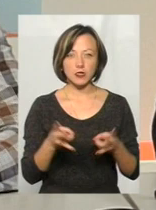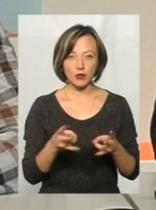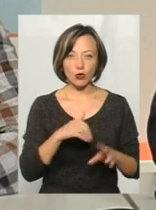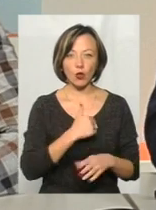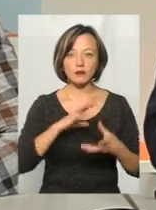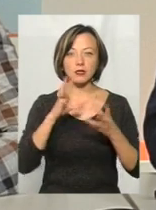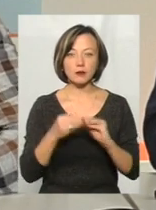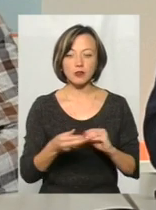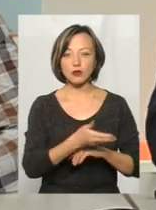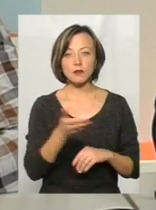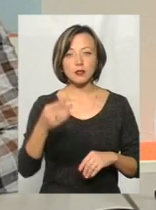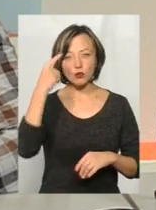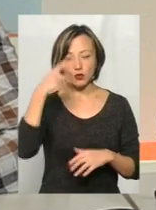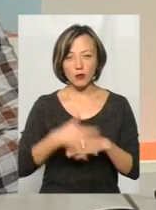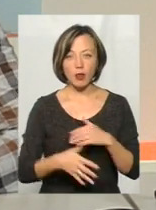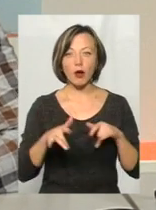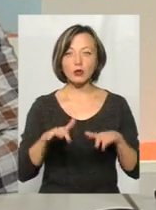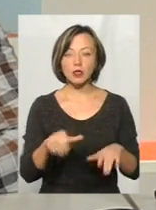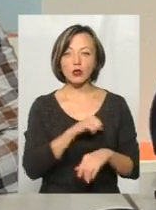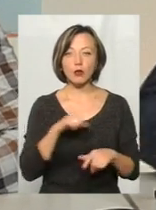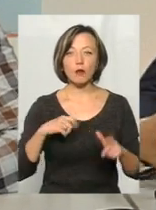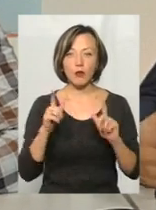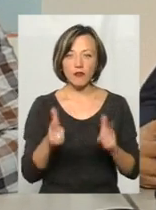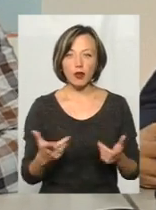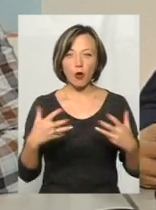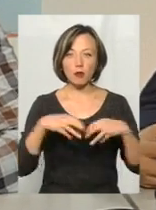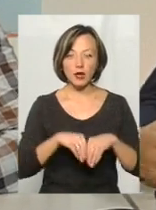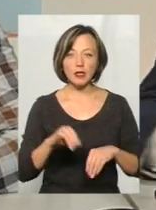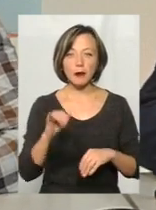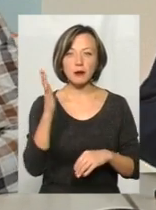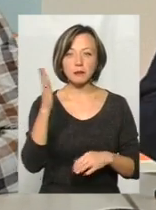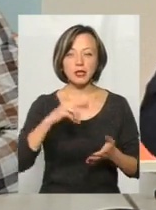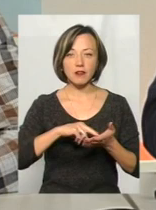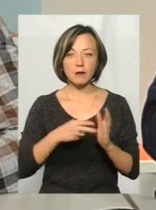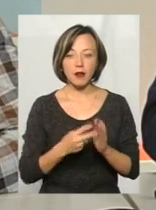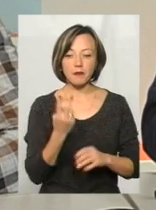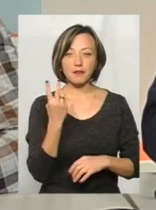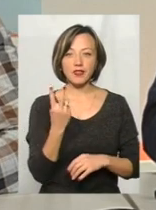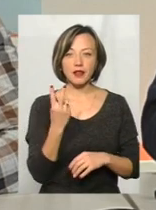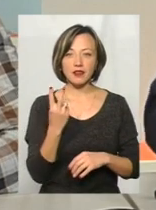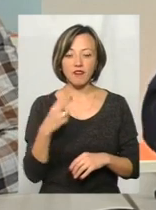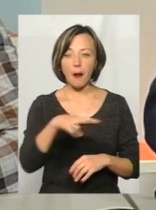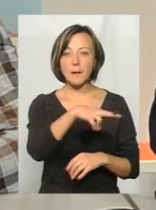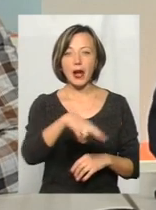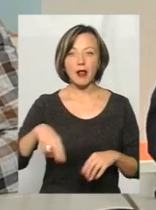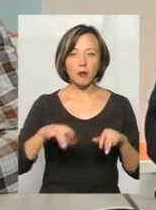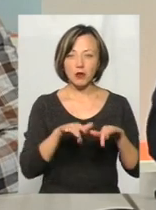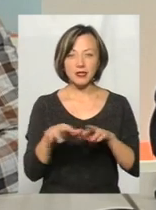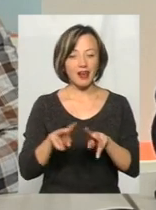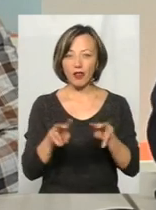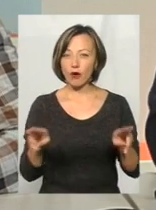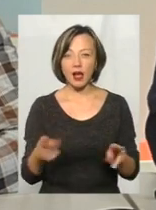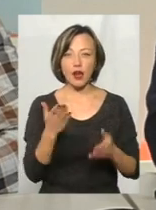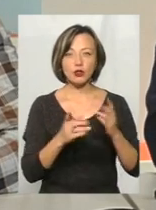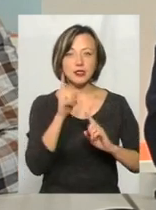хочу взагалі, щоб всі зрозуміли. Процес добровільного об'єднання і перспективний план – це два паралельних процеси. Це не одно і то саме. Тобто,